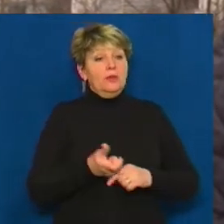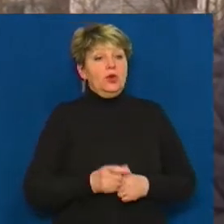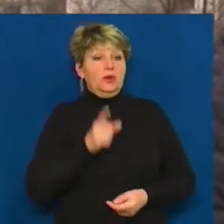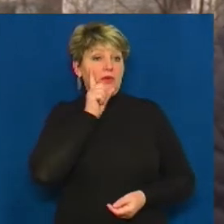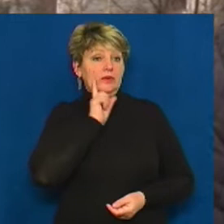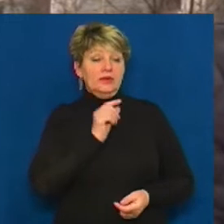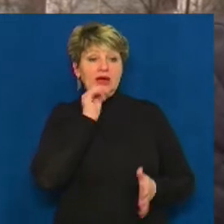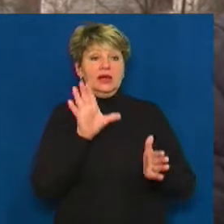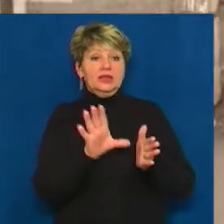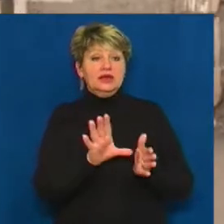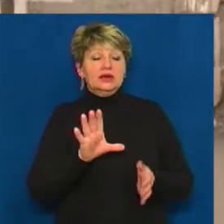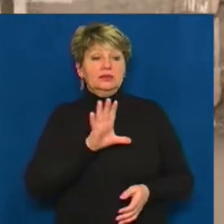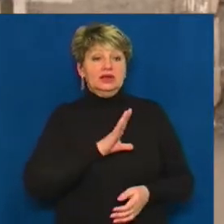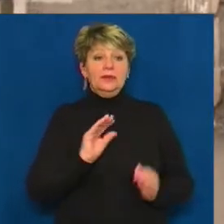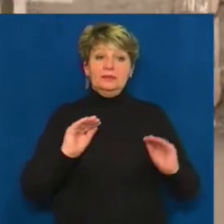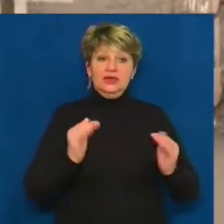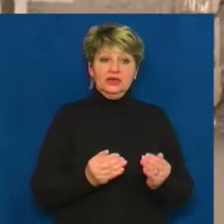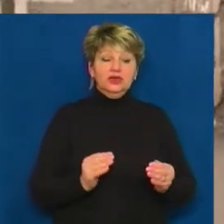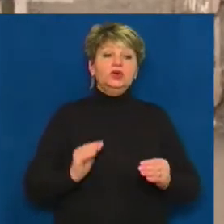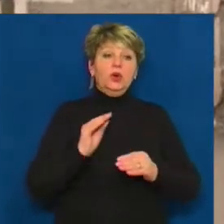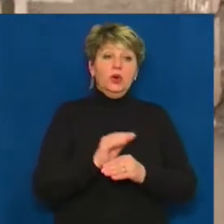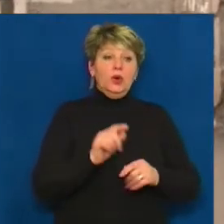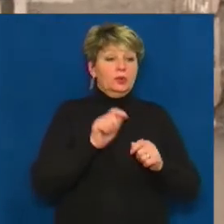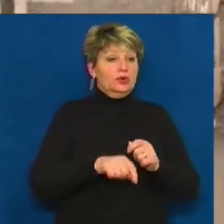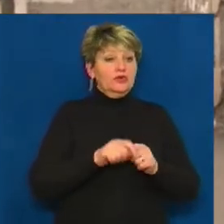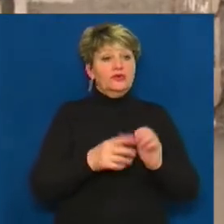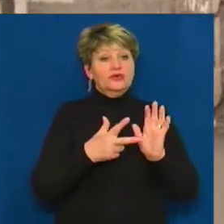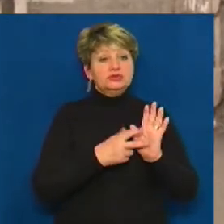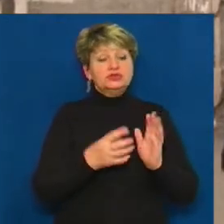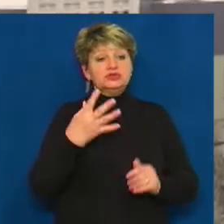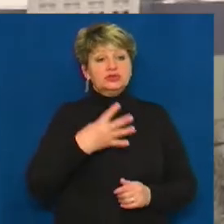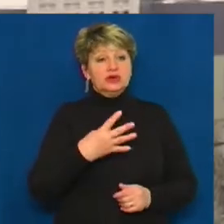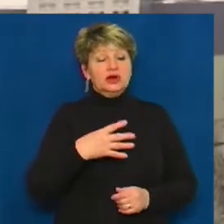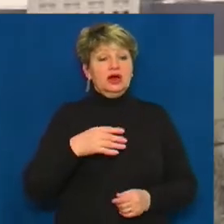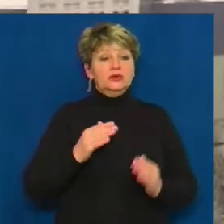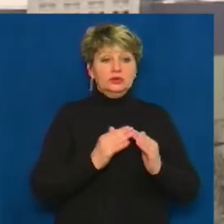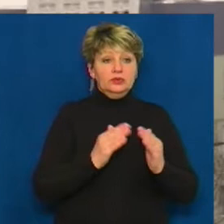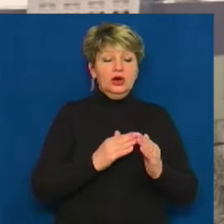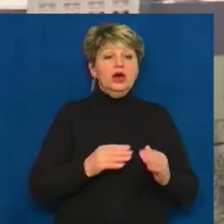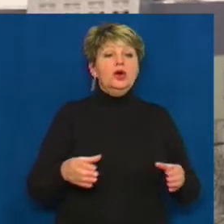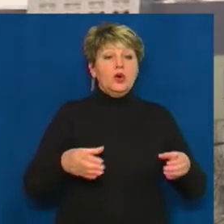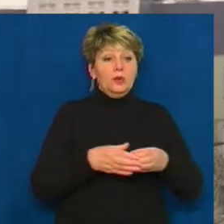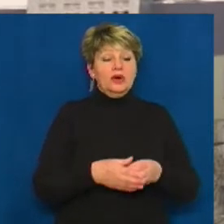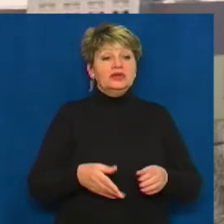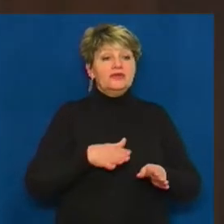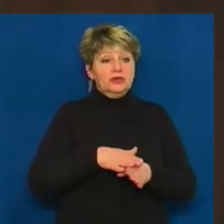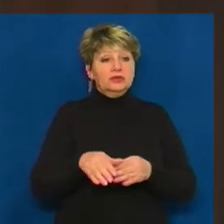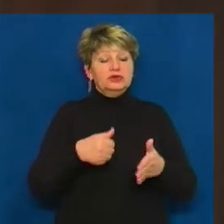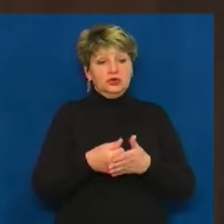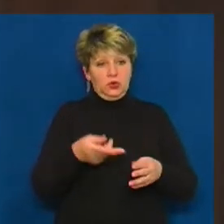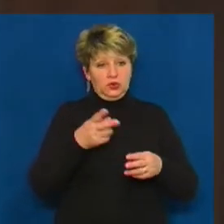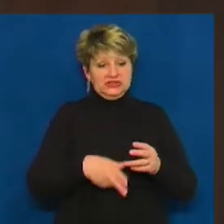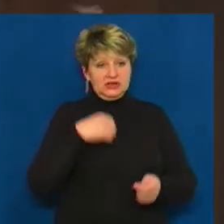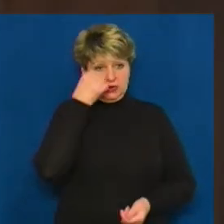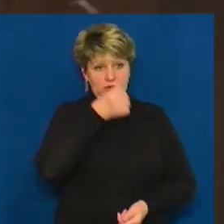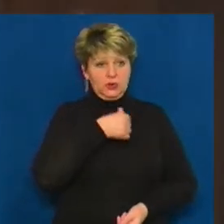енергоспоживання було менше. І додає, перевірку 845 будинків компанія здійснить до кінця року. Дар'я Шевченко,